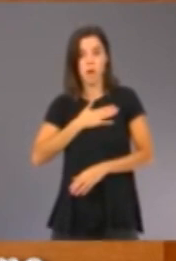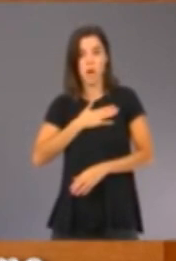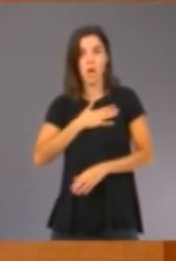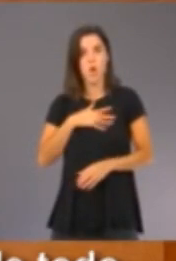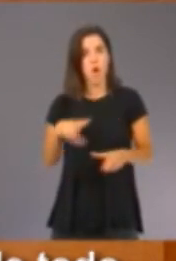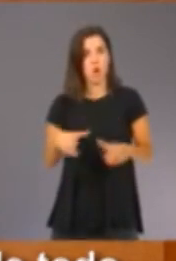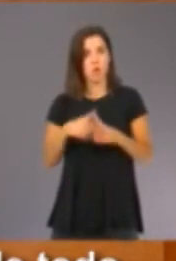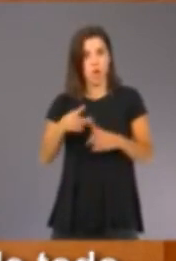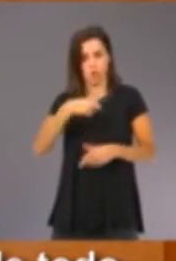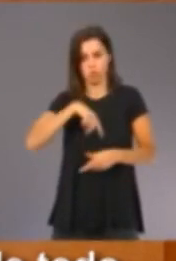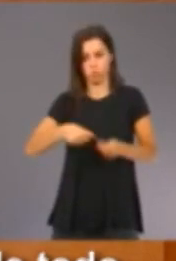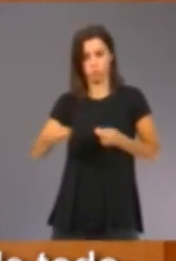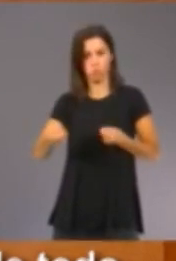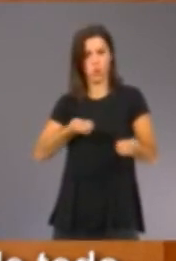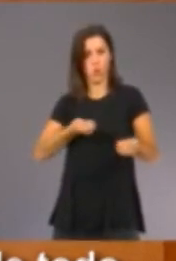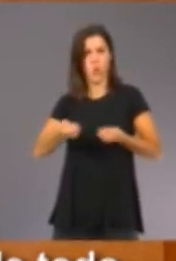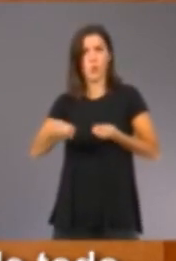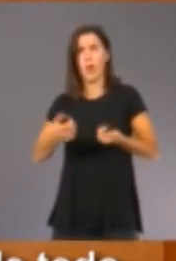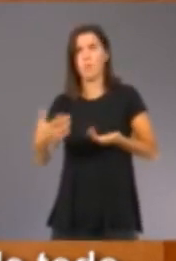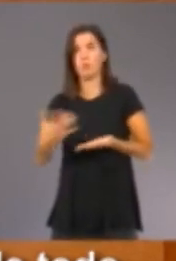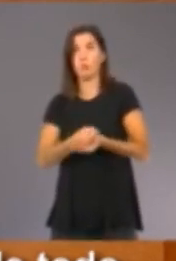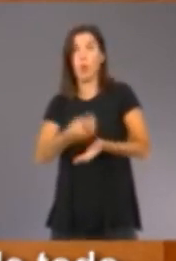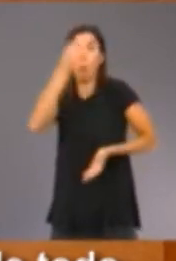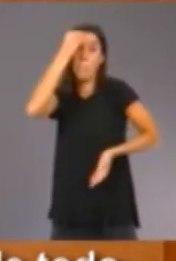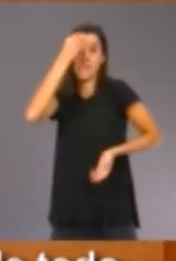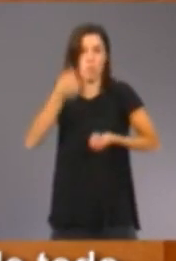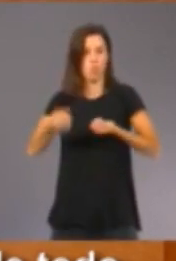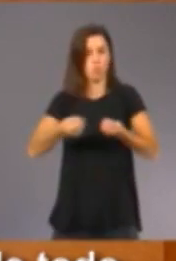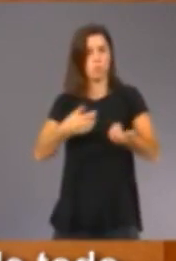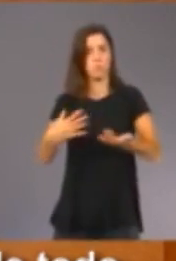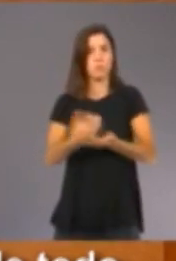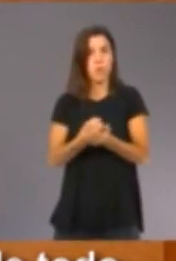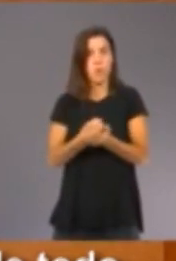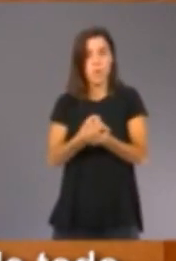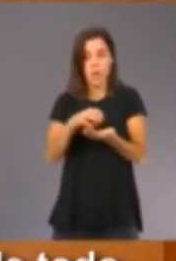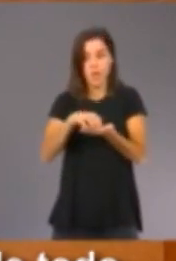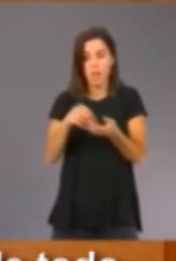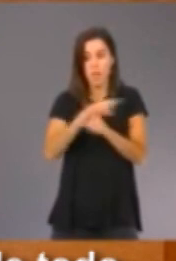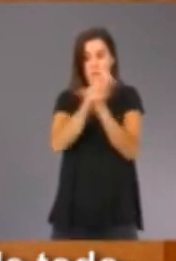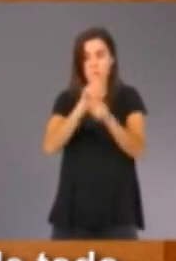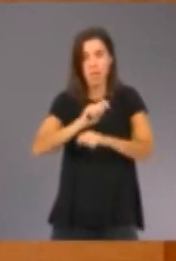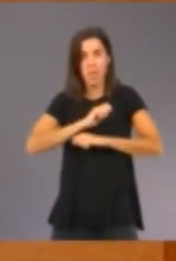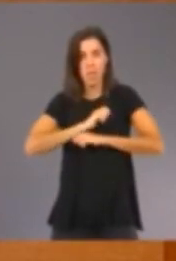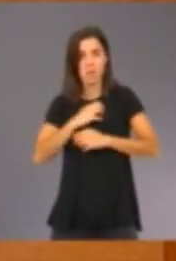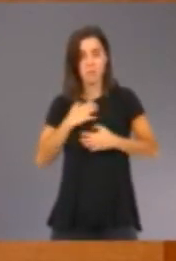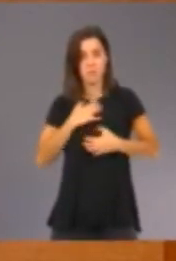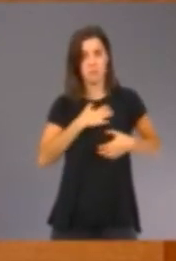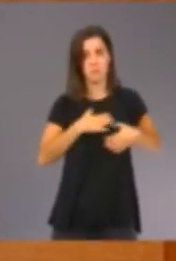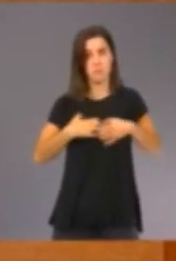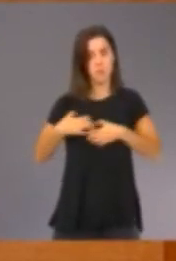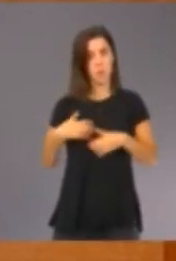control, on pensem que tenim el control de tot, la incertesa ens produeix una angoixa molt gran